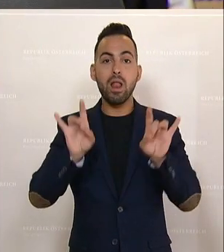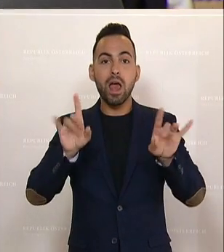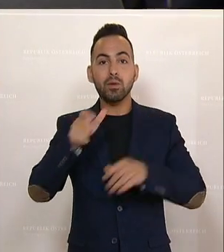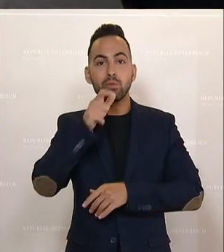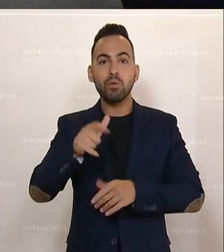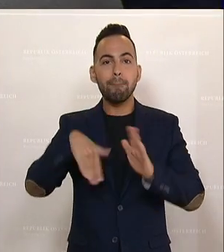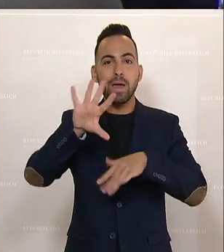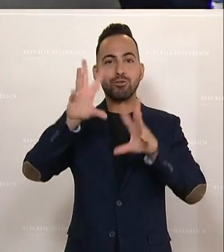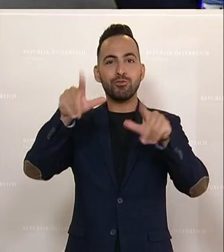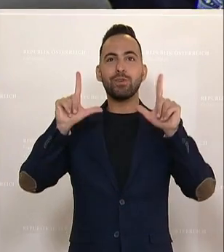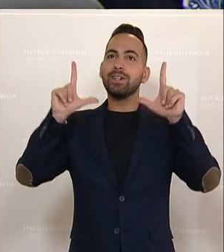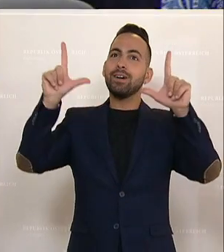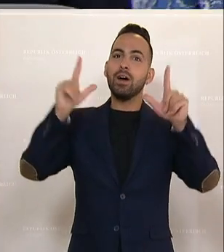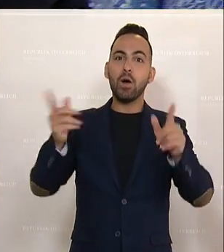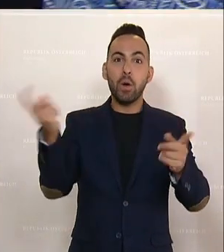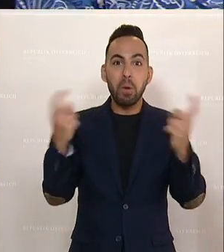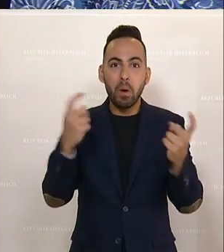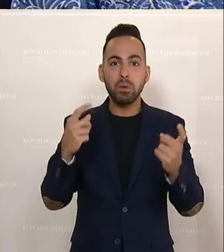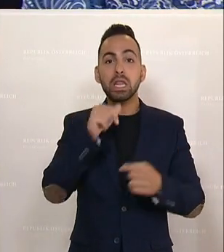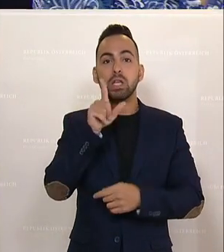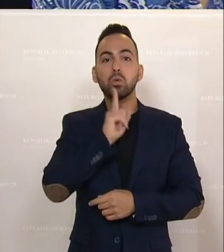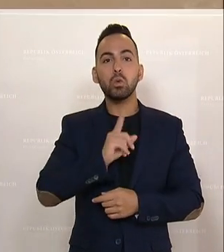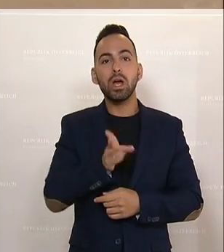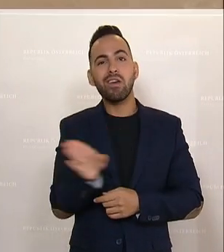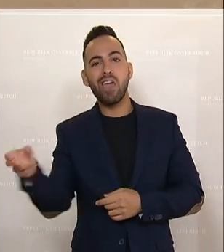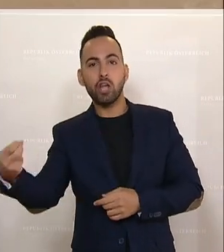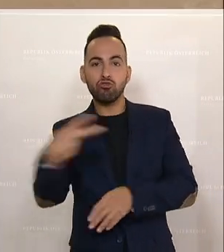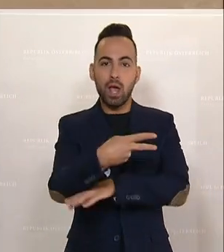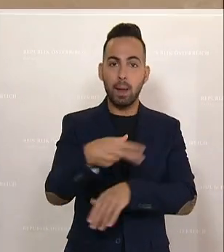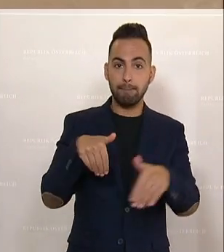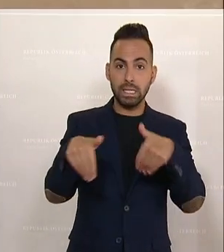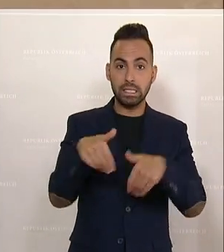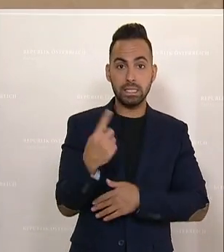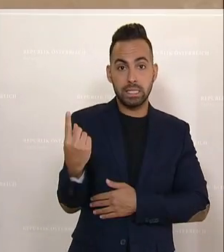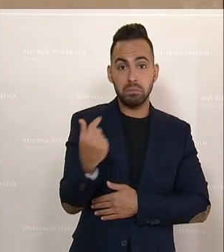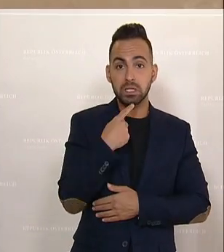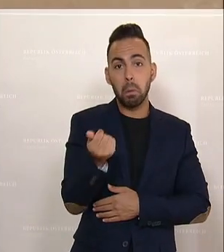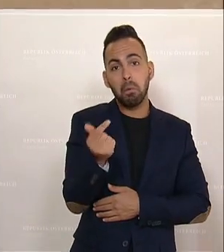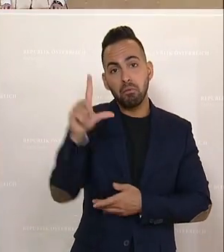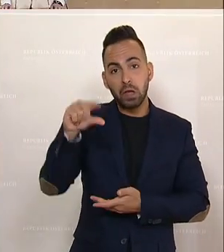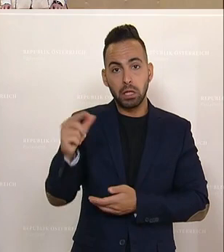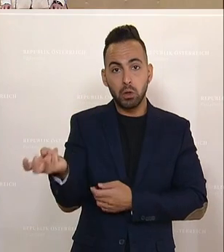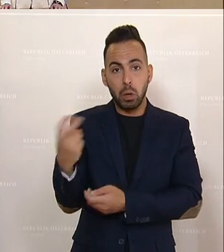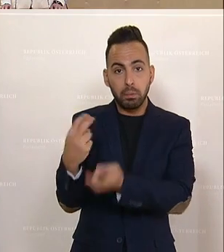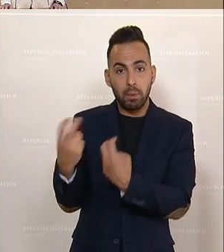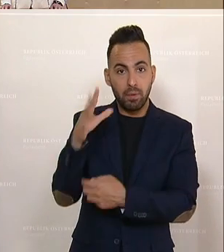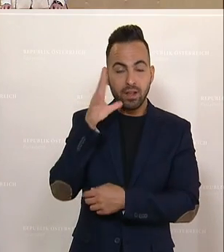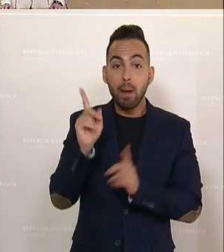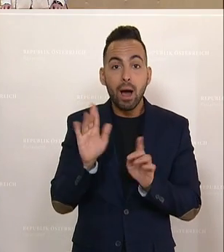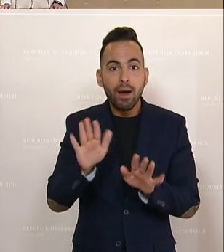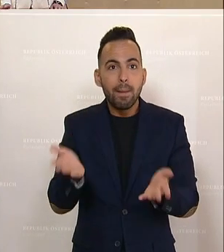attraktivieren sollen, damit eben nicht nur Quereinstärger, wo der Minister ja schon gesagt hat, das werden einige wenige sein, wie Sie